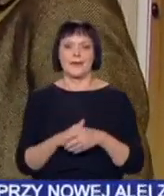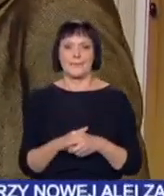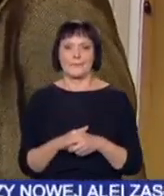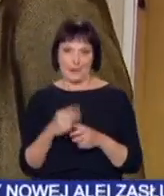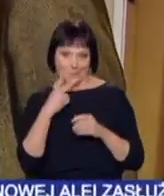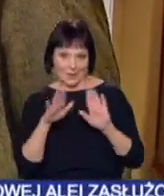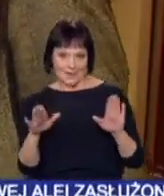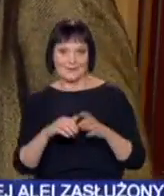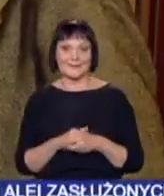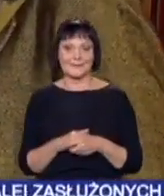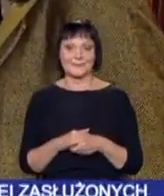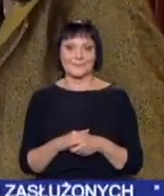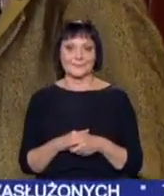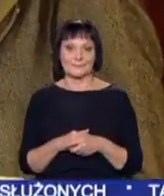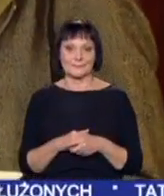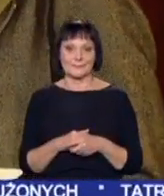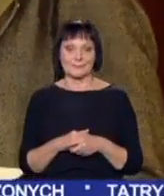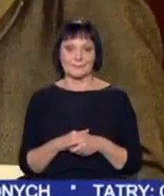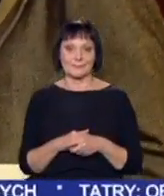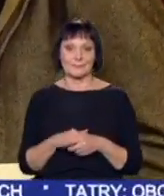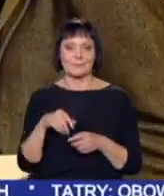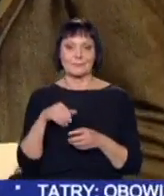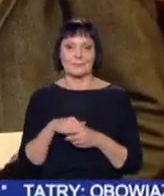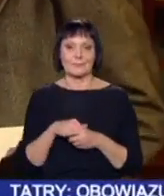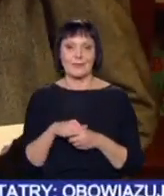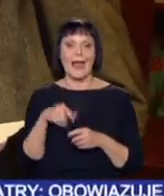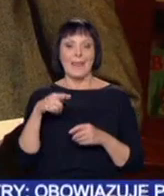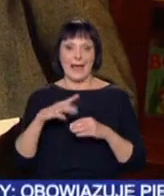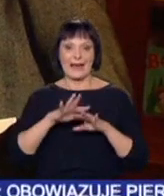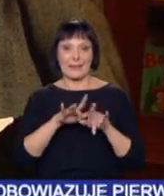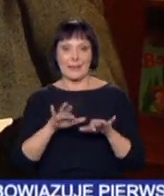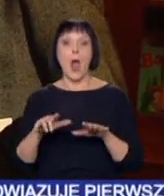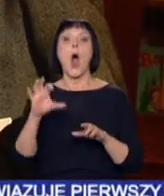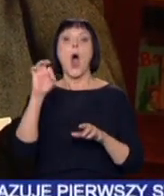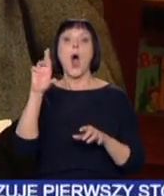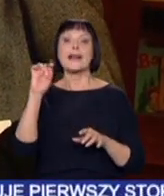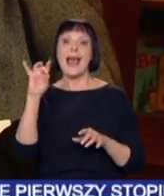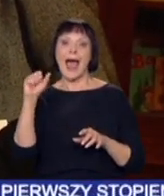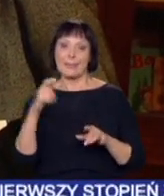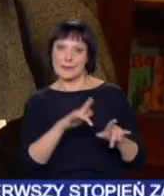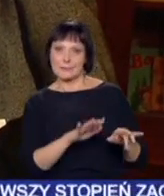Pokazać? Ta klawiatura to organy.